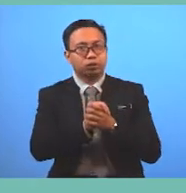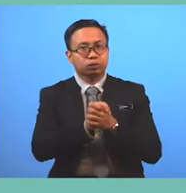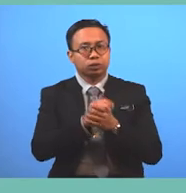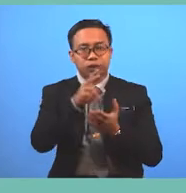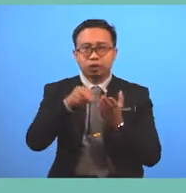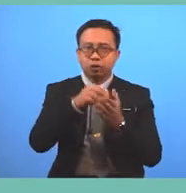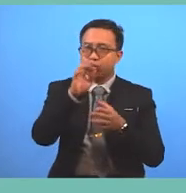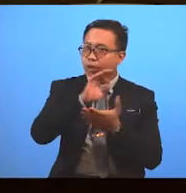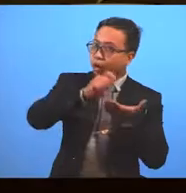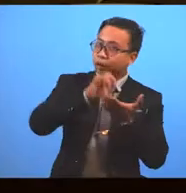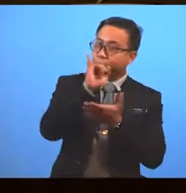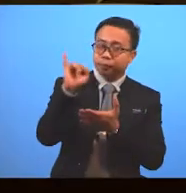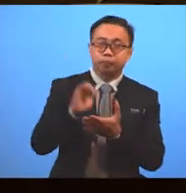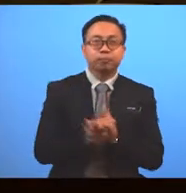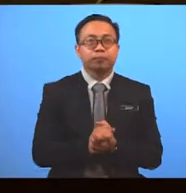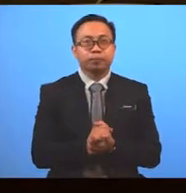your writing